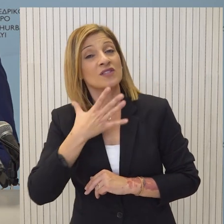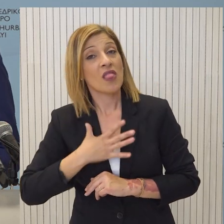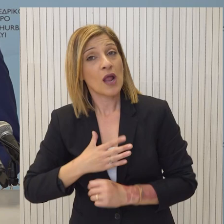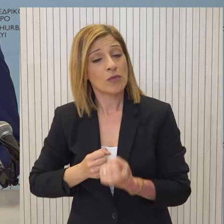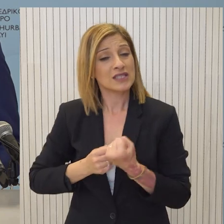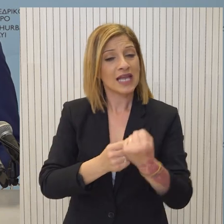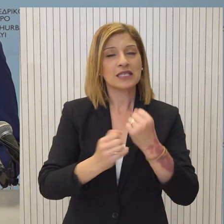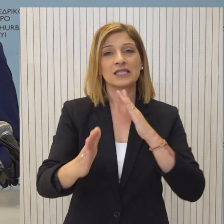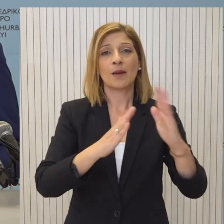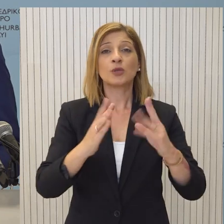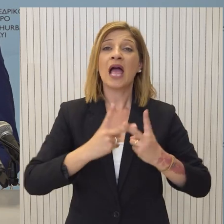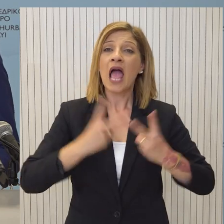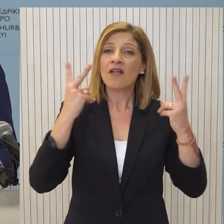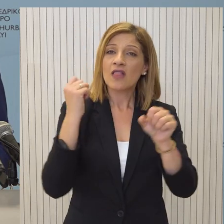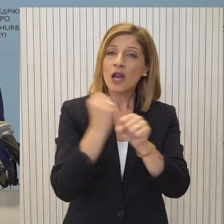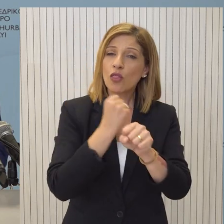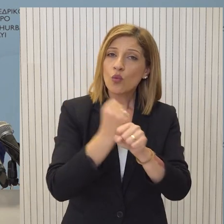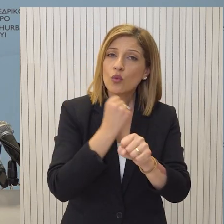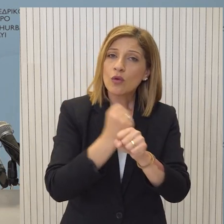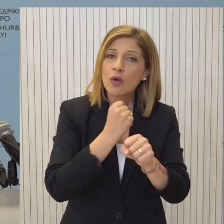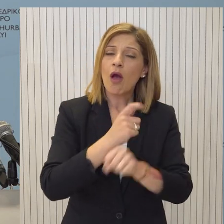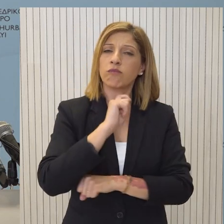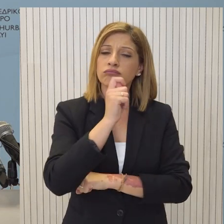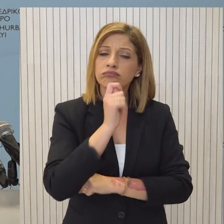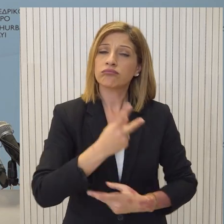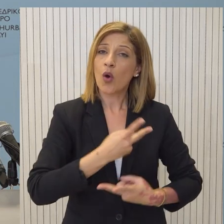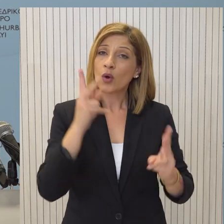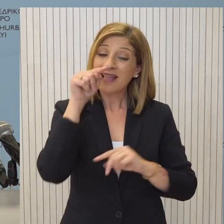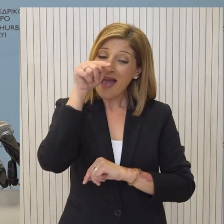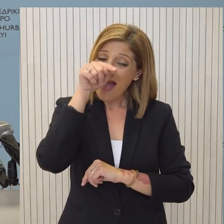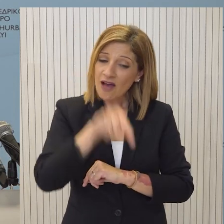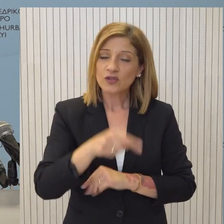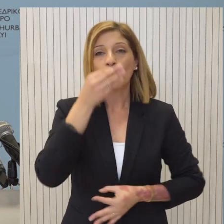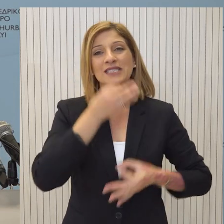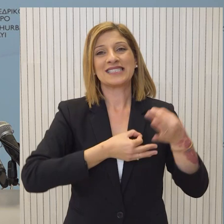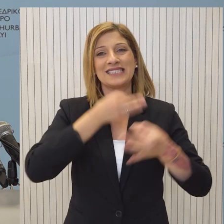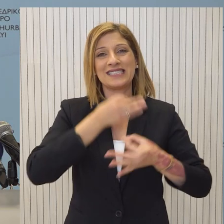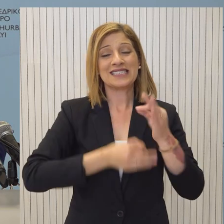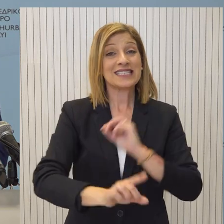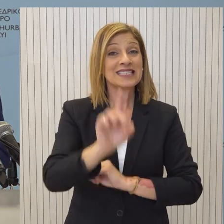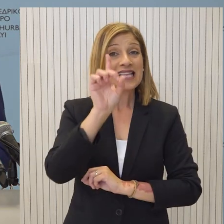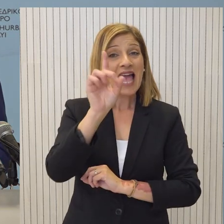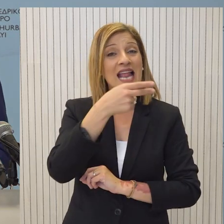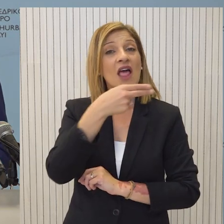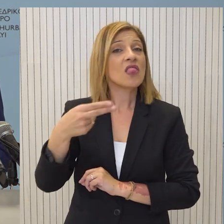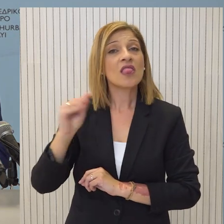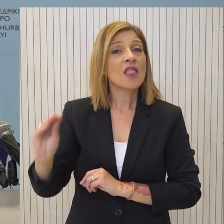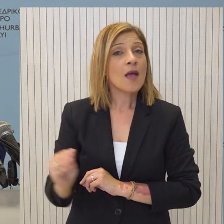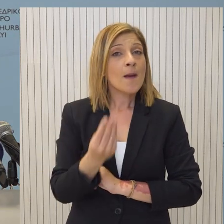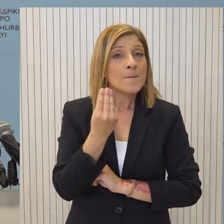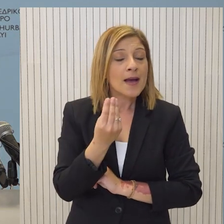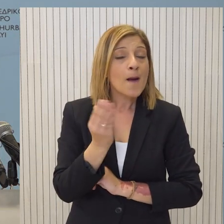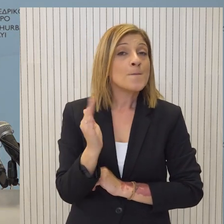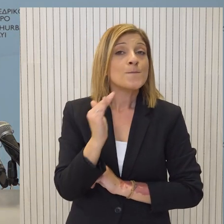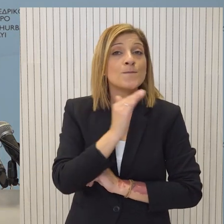διασφαλίσουν την ελευθερία, τον πλουραλισμό, την ελευθεροτυπία. Στο πλαίσιο αυτής της συζήτησης, ένα από τα ζητήματα που προέκυψαν ήταν σε ποιες